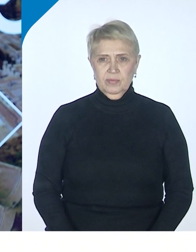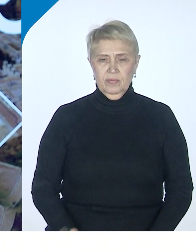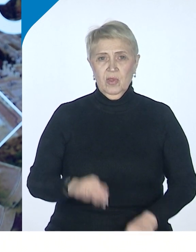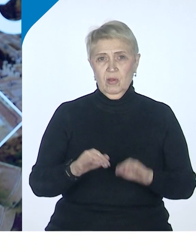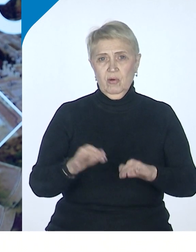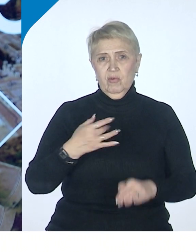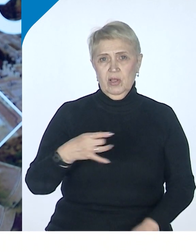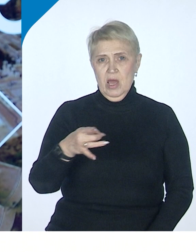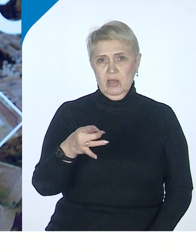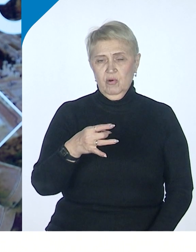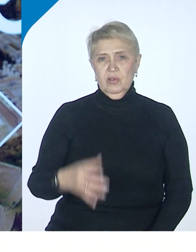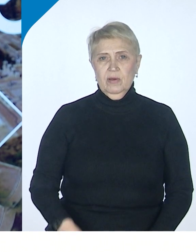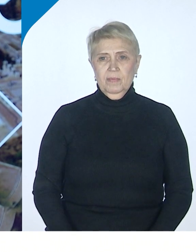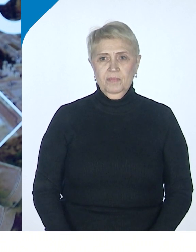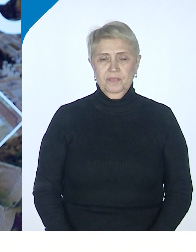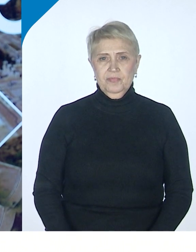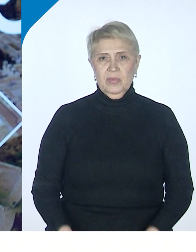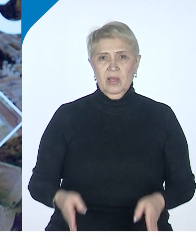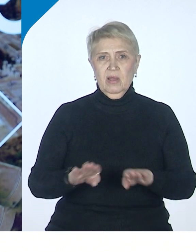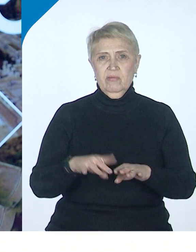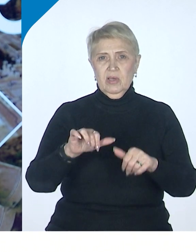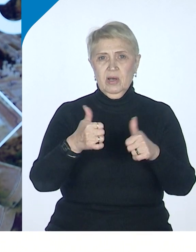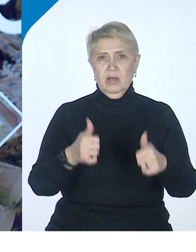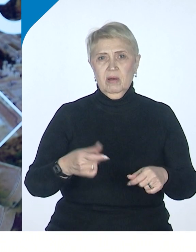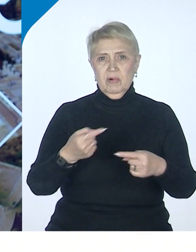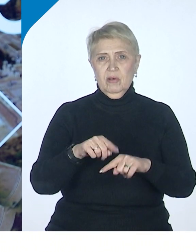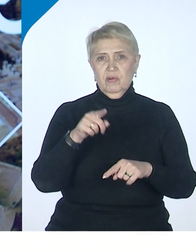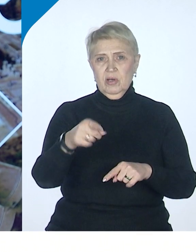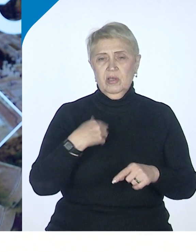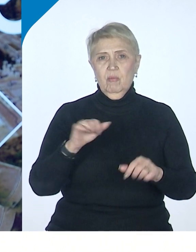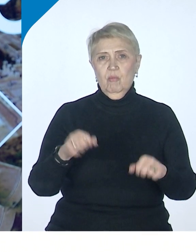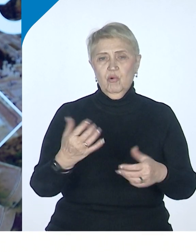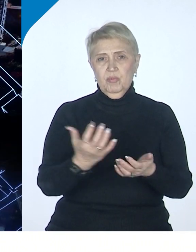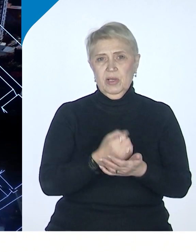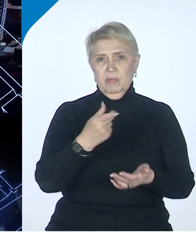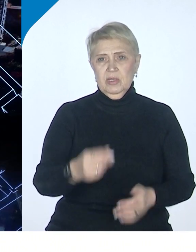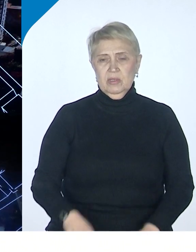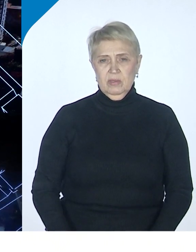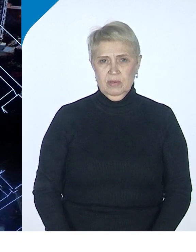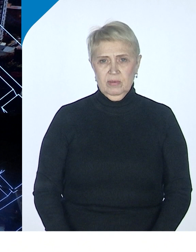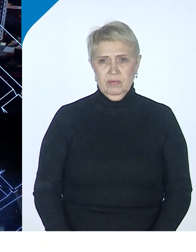региона, в тех рамках, которых они могут приниматься на уровне региона,